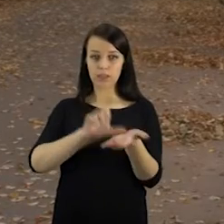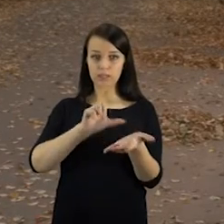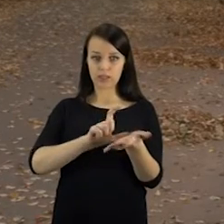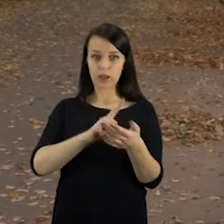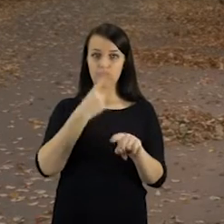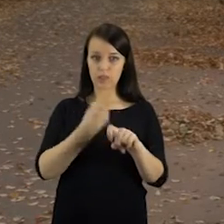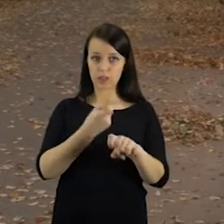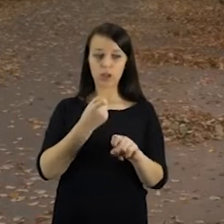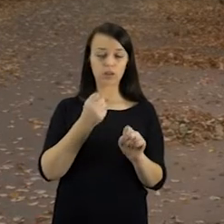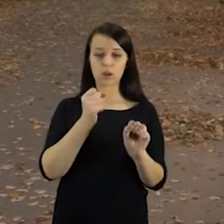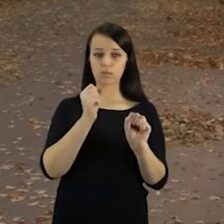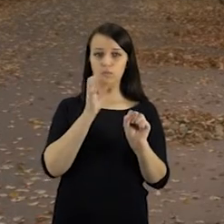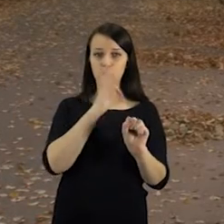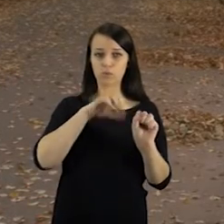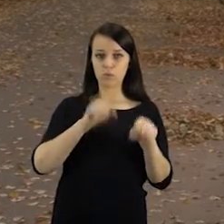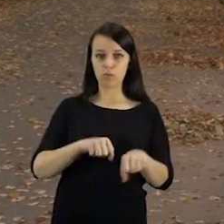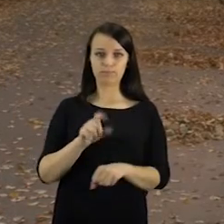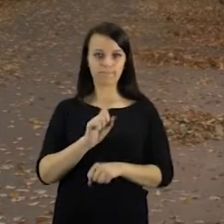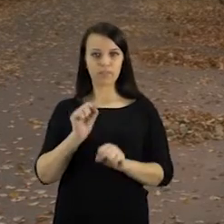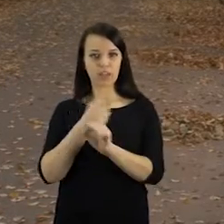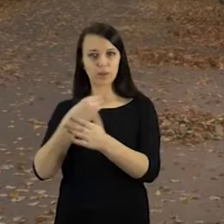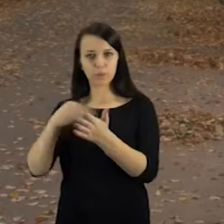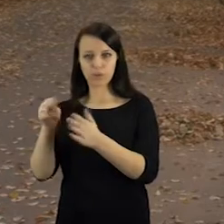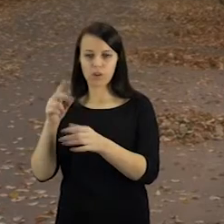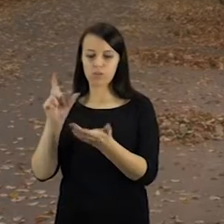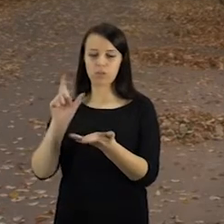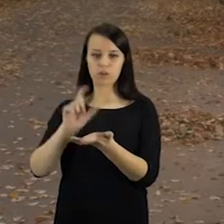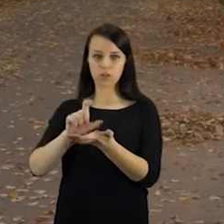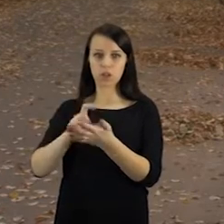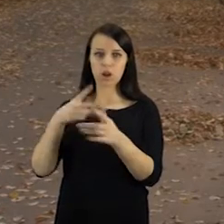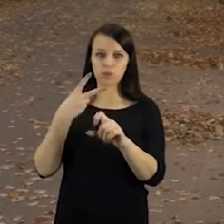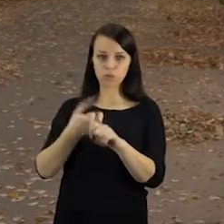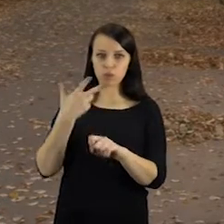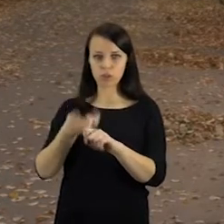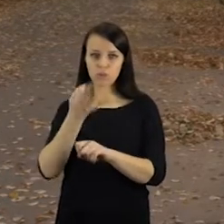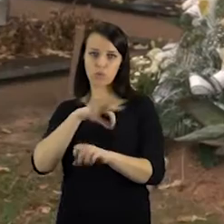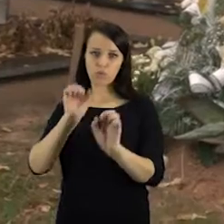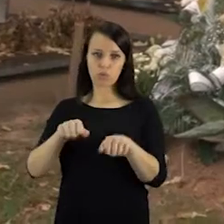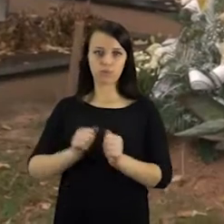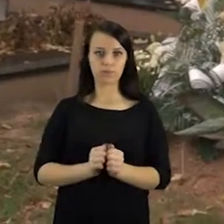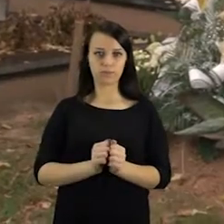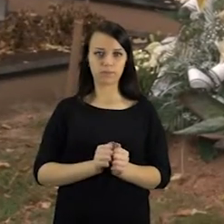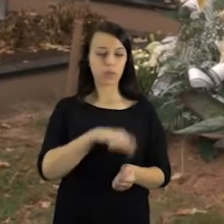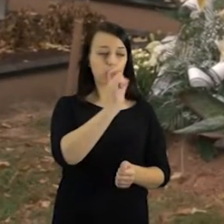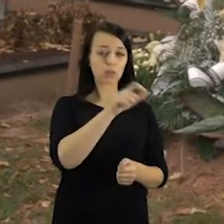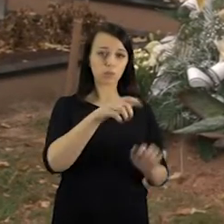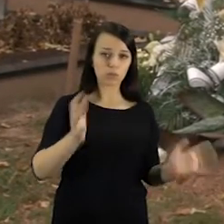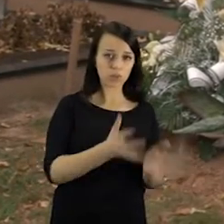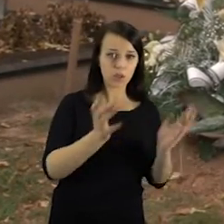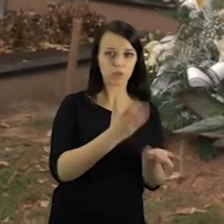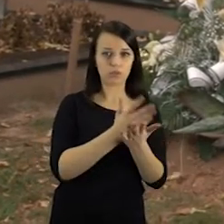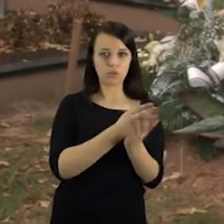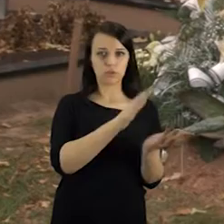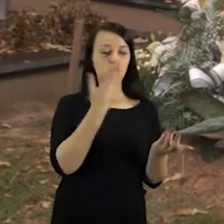šventųjų dienai, kad pirkti žvakydės tokias, kurias galėtų panaudoti kelis kartus. Specialistai ne tik ragina